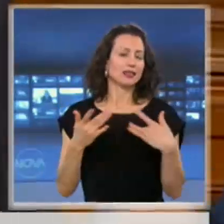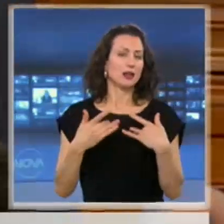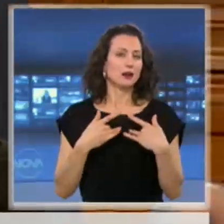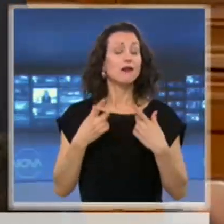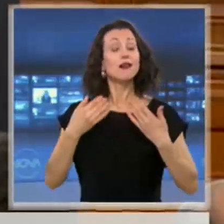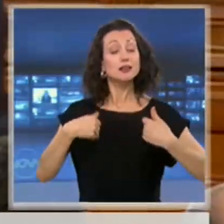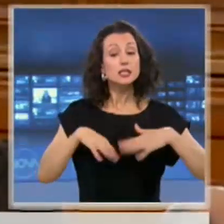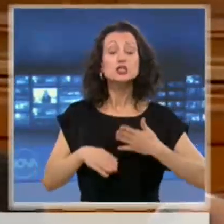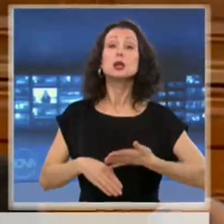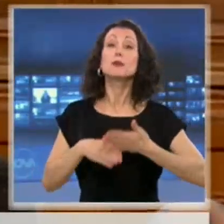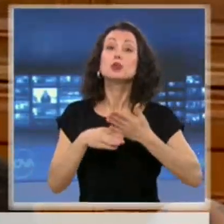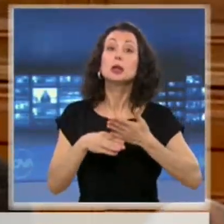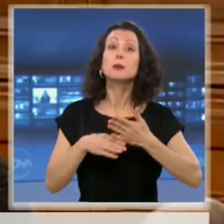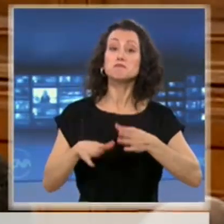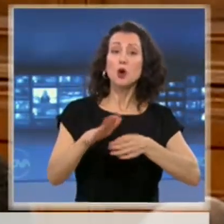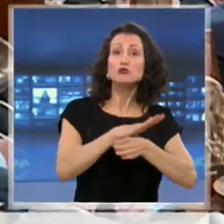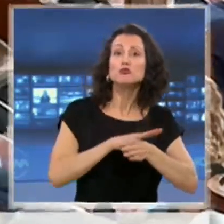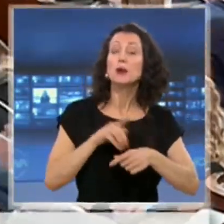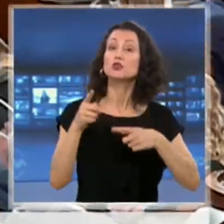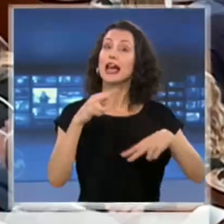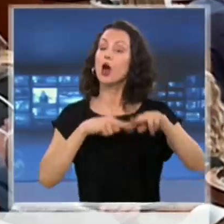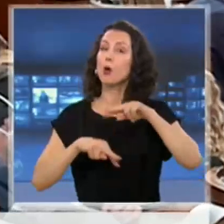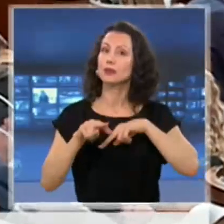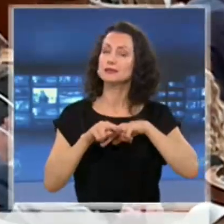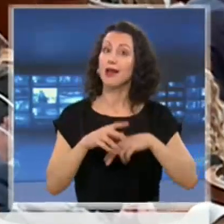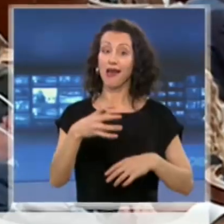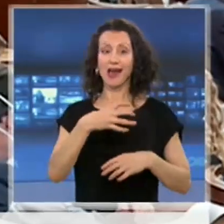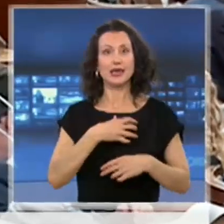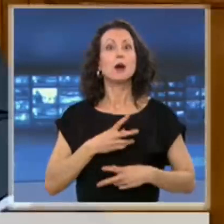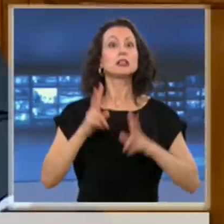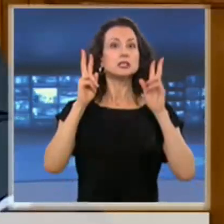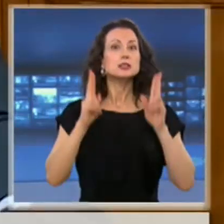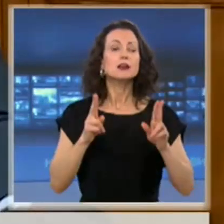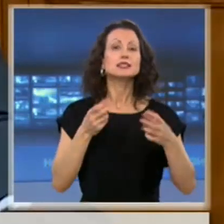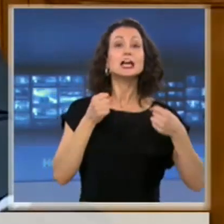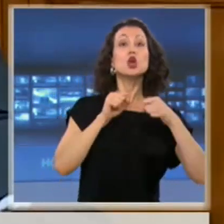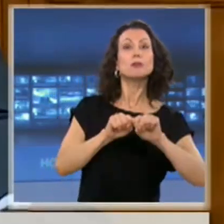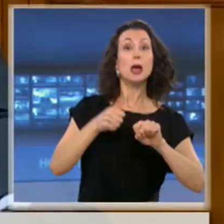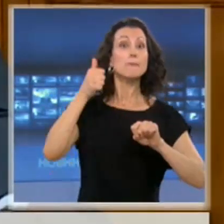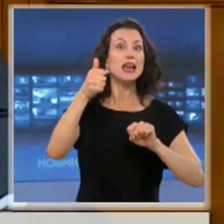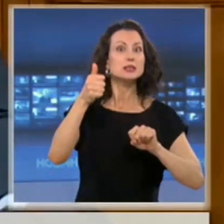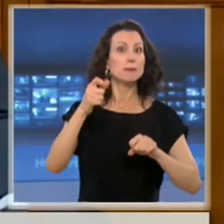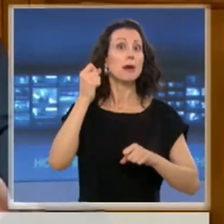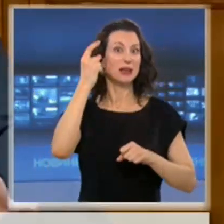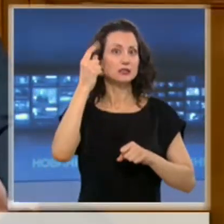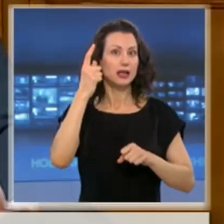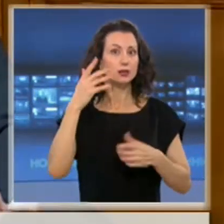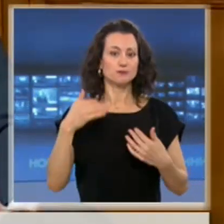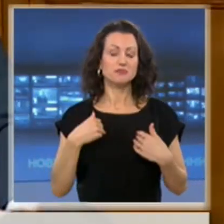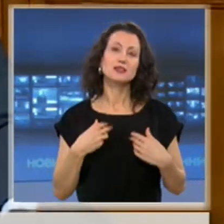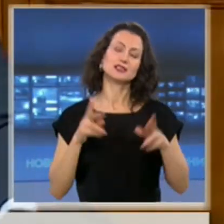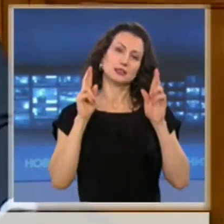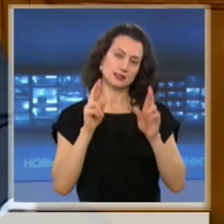създаването на такава комисия. Герб се съгласиха на опозиционен председател. И се надяваме, наистина тя да докаже, че